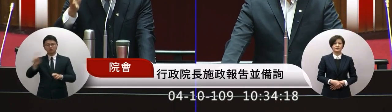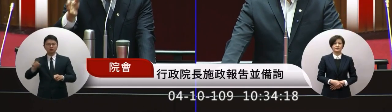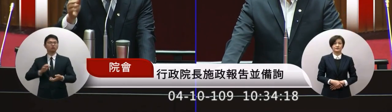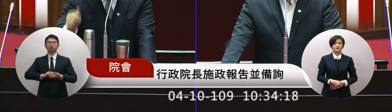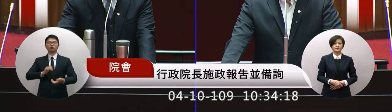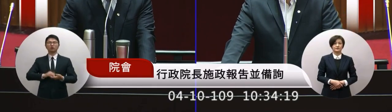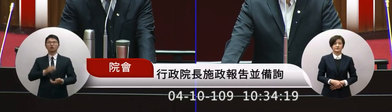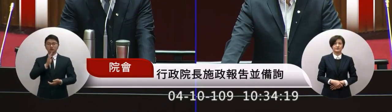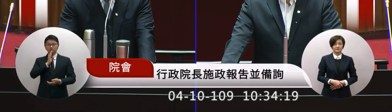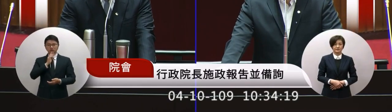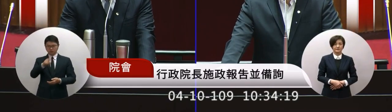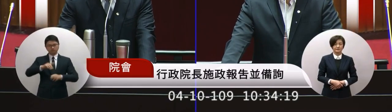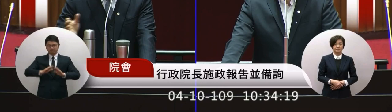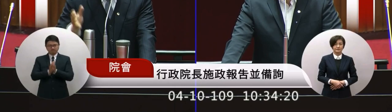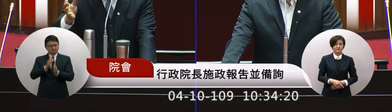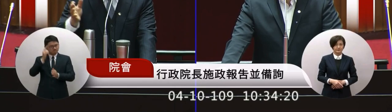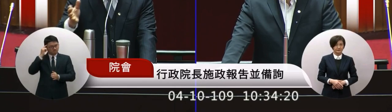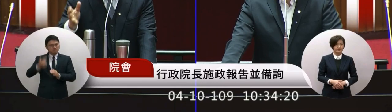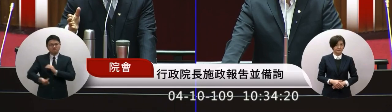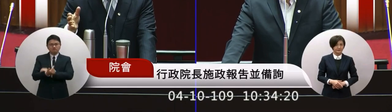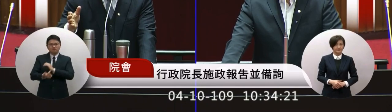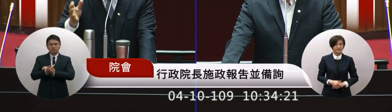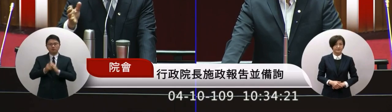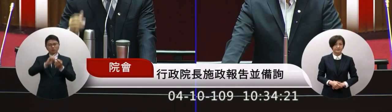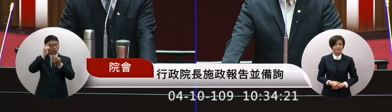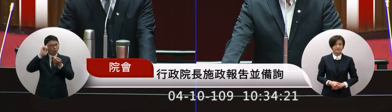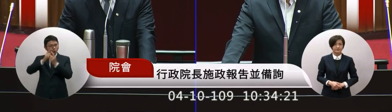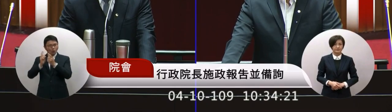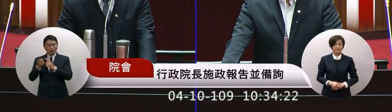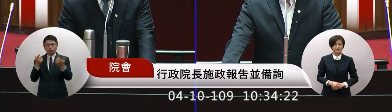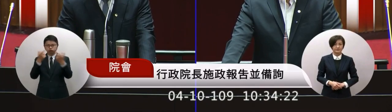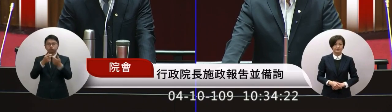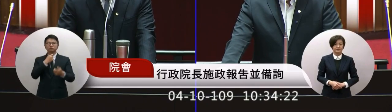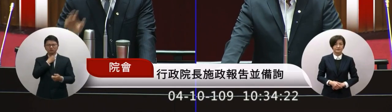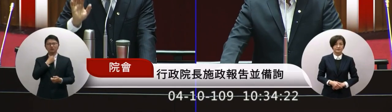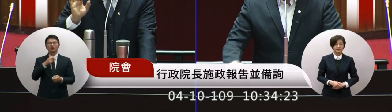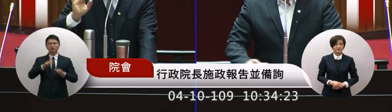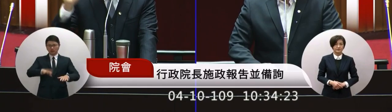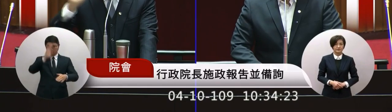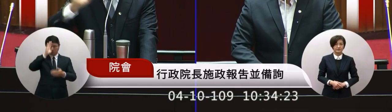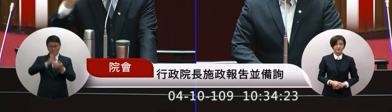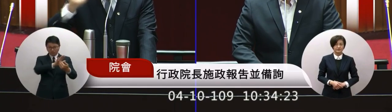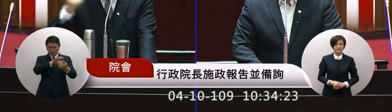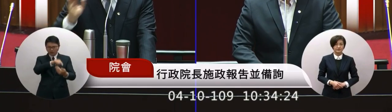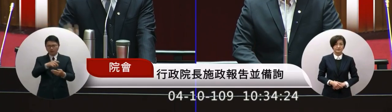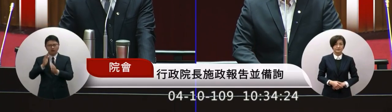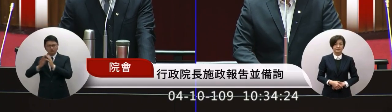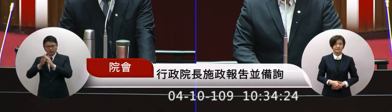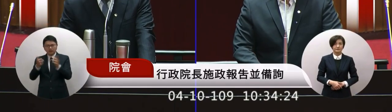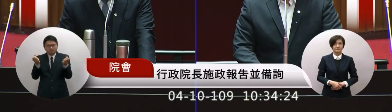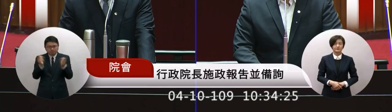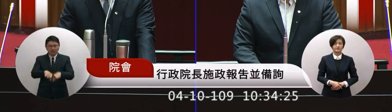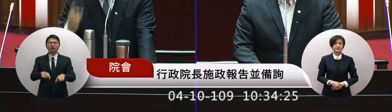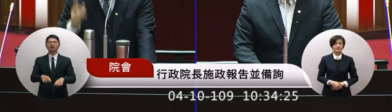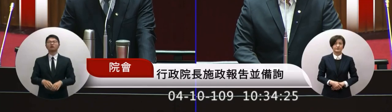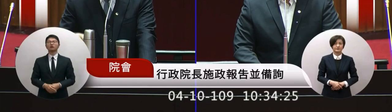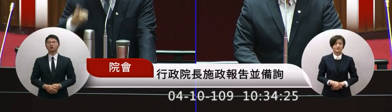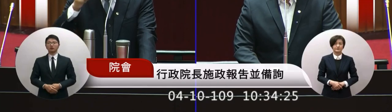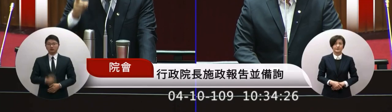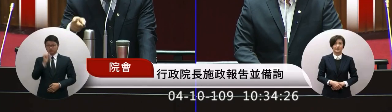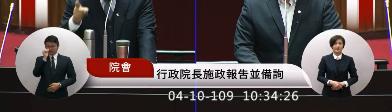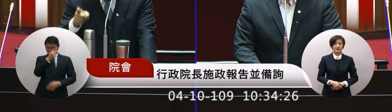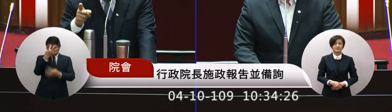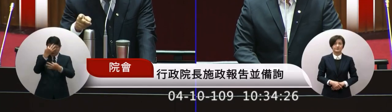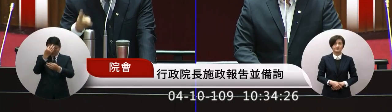隨時就要應對這就好像打戰一樣防疫如作戰所以不一定是到哪一天而